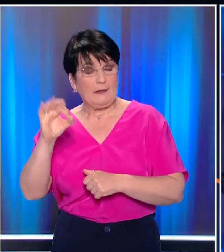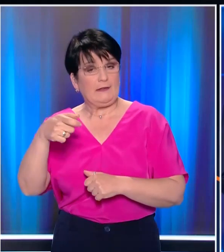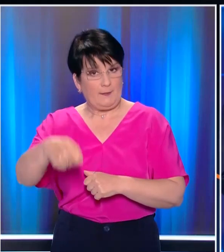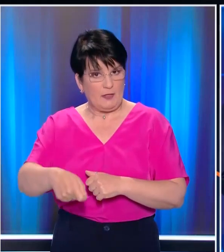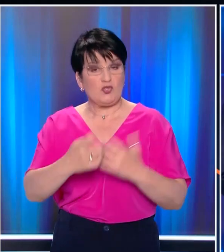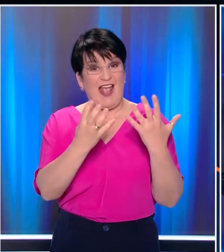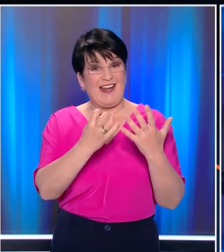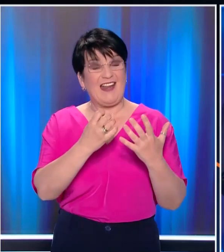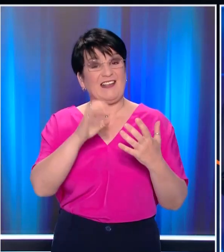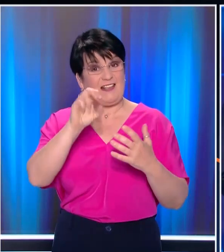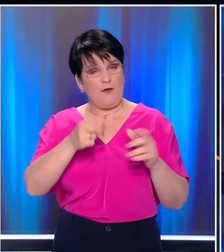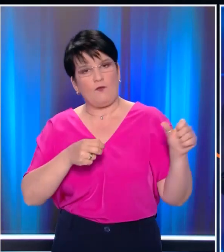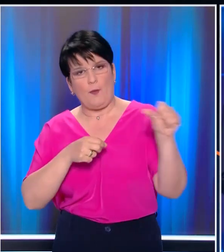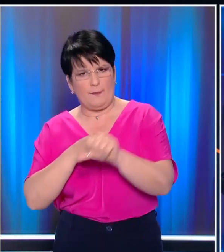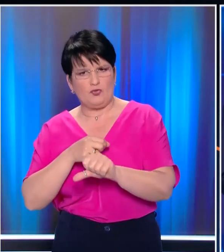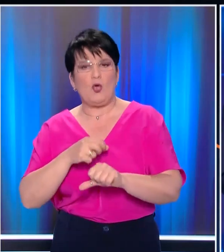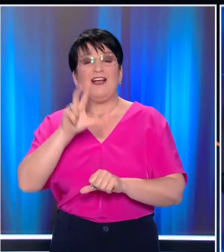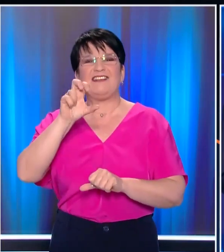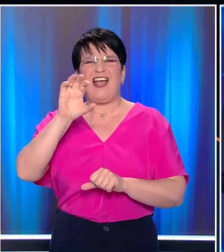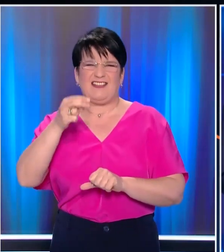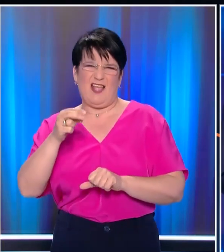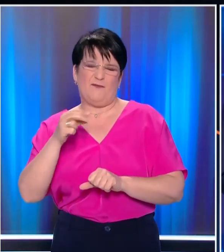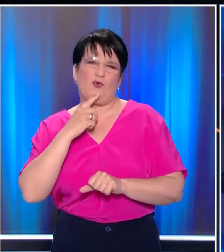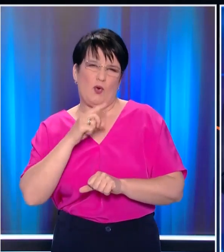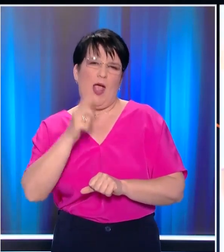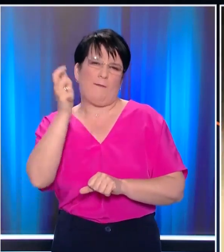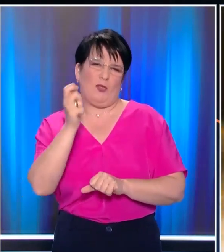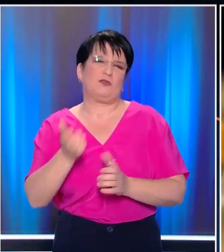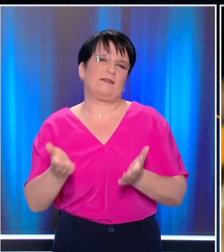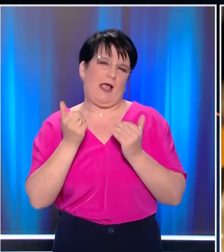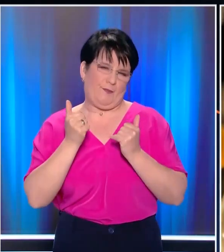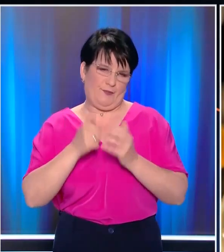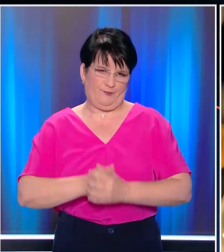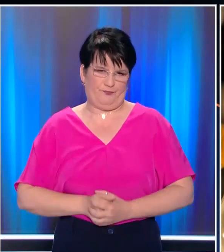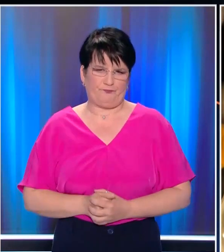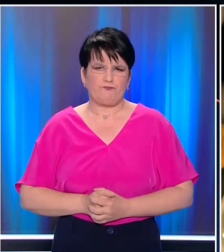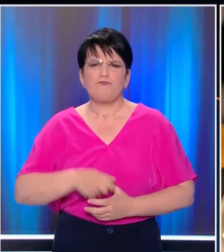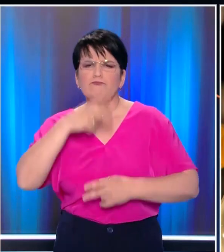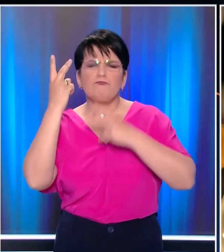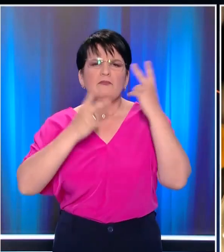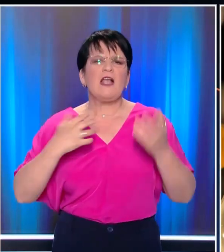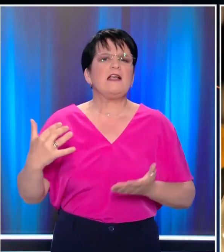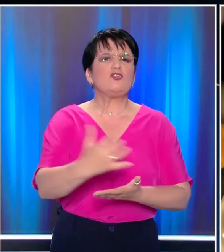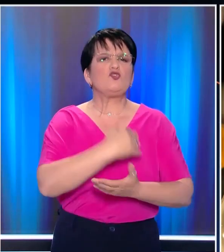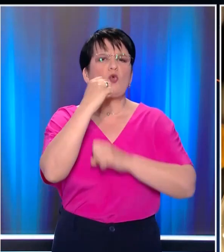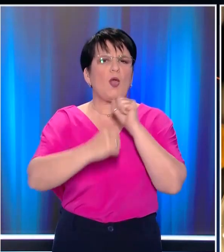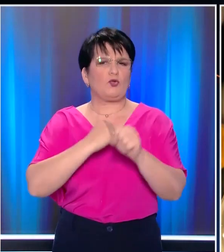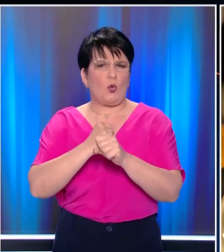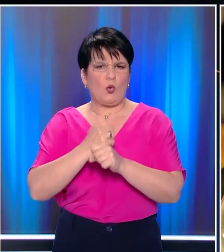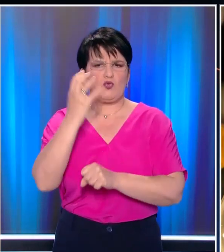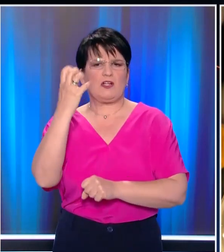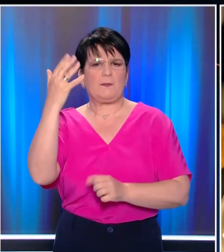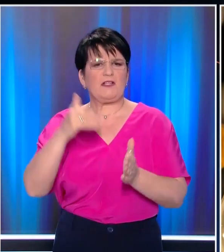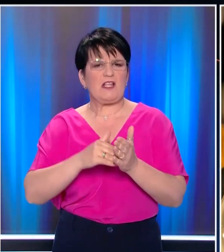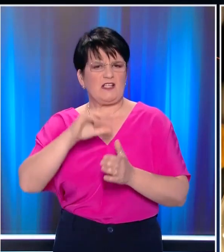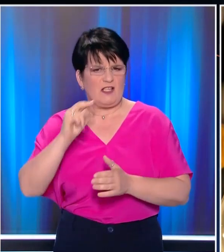ευρώ Όσοι είδαν συνολική αύση κάτω των 30 ευρώ δεν θα λάβουν επιδότηση Δικαιούχοι θα είναι όσοι διαθέτουν ετήσιο εισόδημα έως 45.000 ευρώ